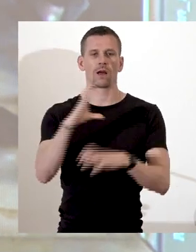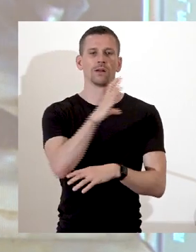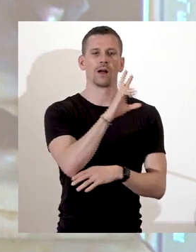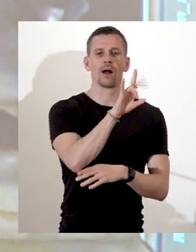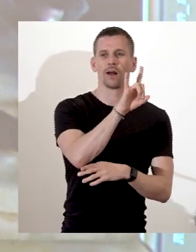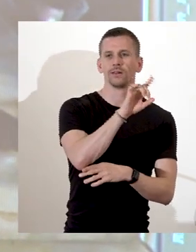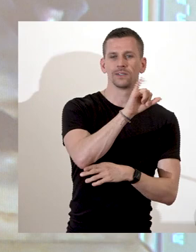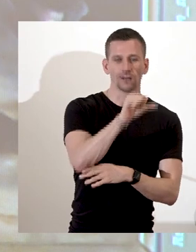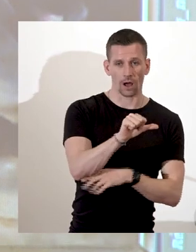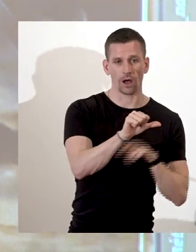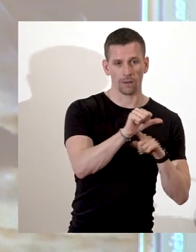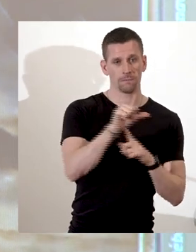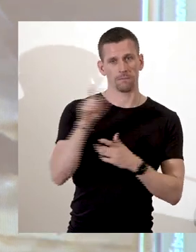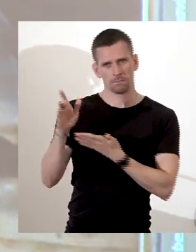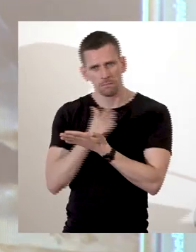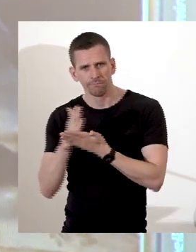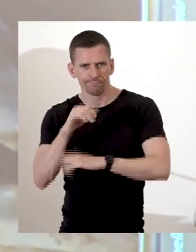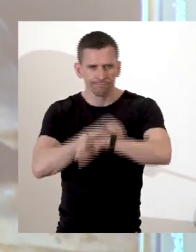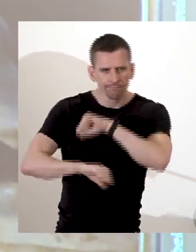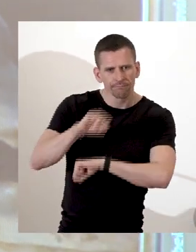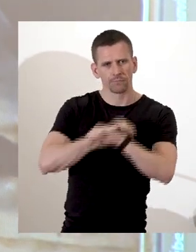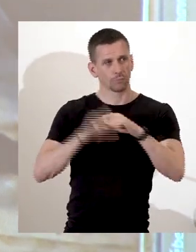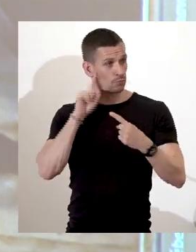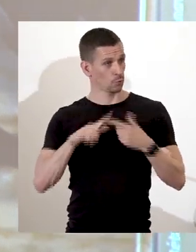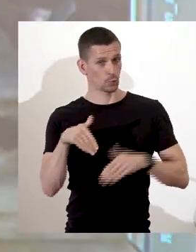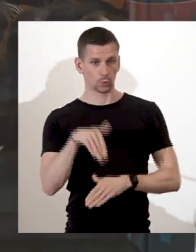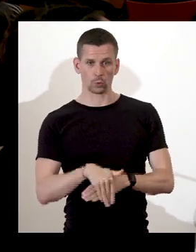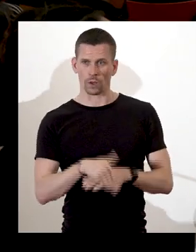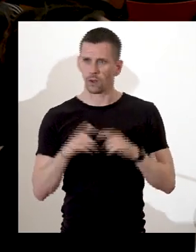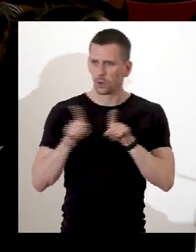préparé cette soirée et qui va modérer les affaires.